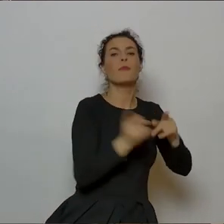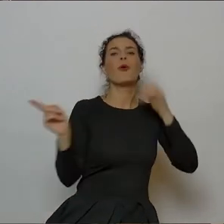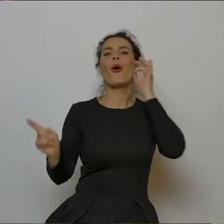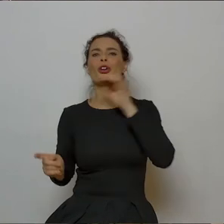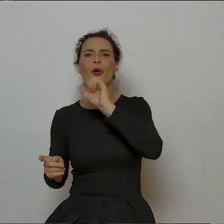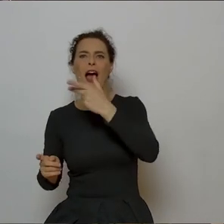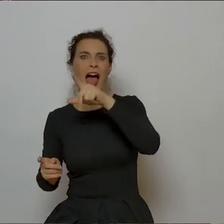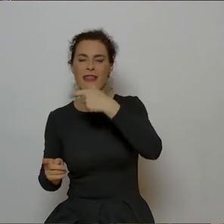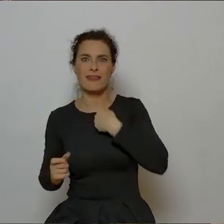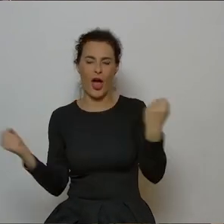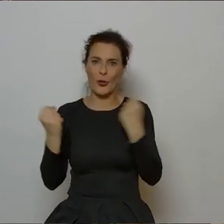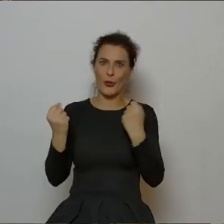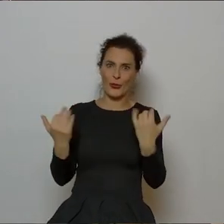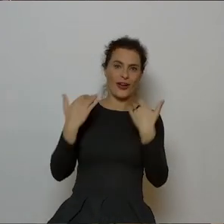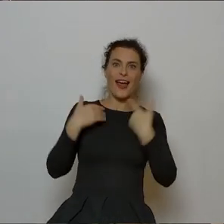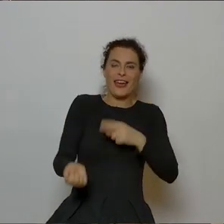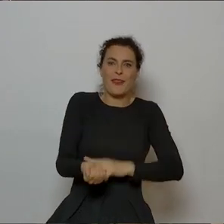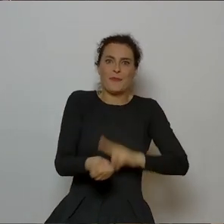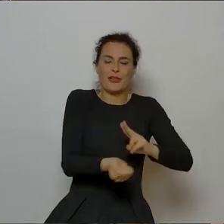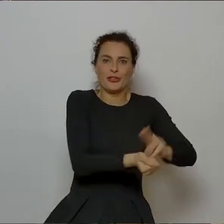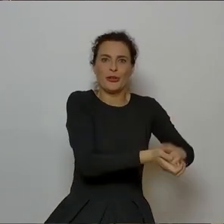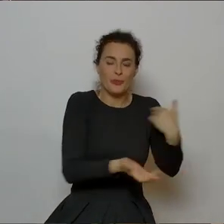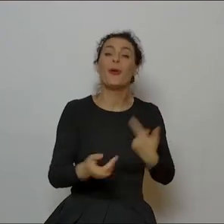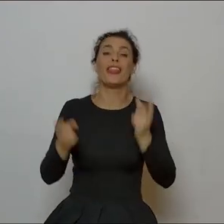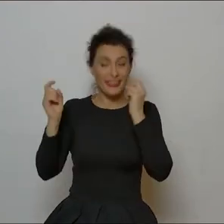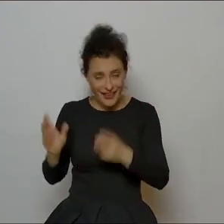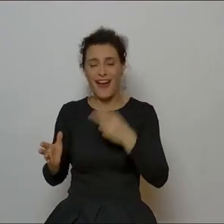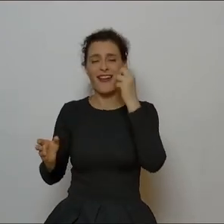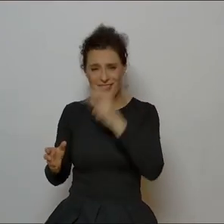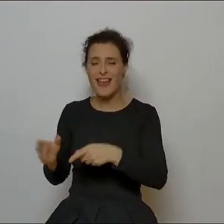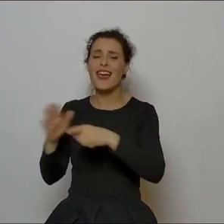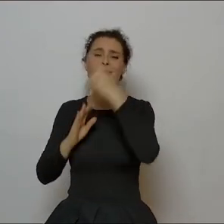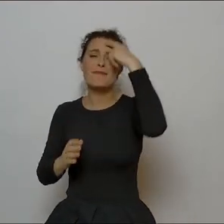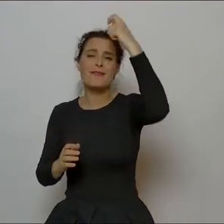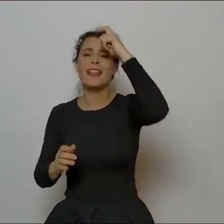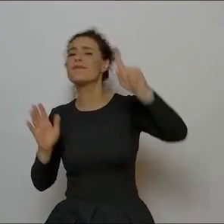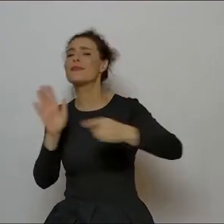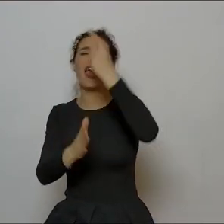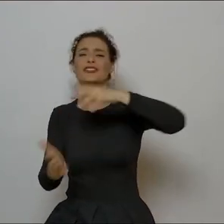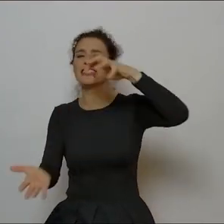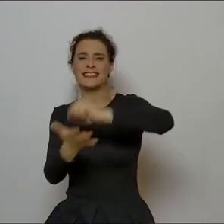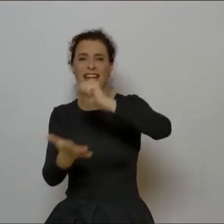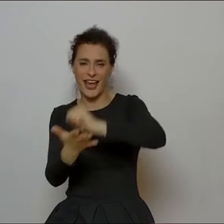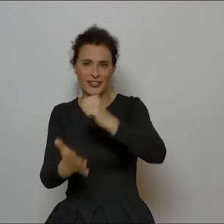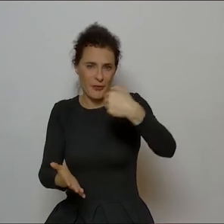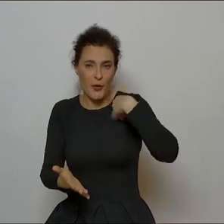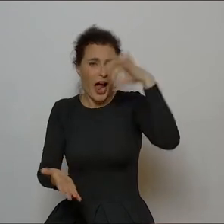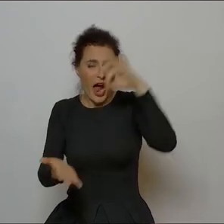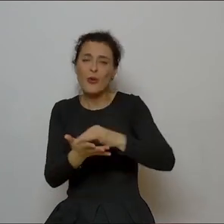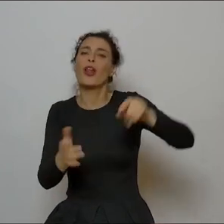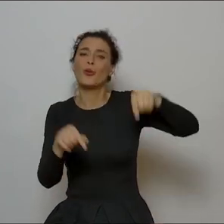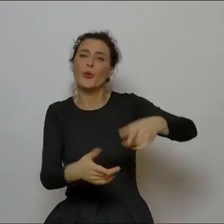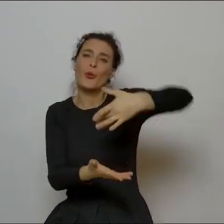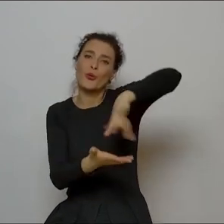tym strasznie zaraziła, tą rytmicznością. Ja pamiętam pierwsze zajęcia właśnie, które były w ośrodku